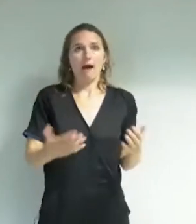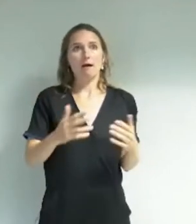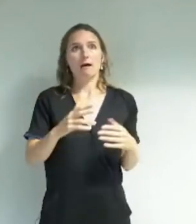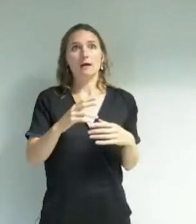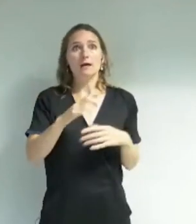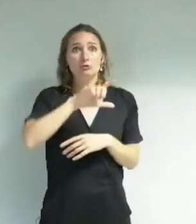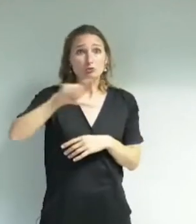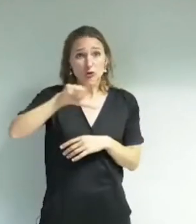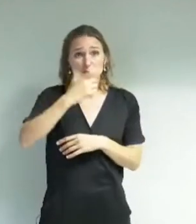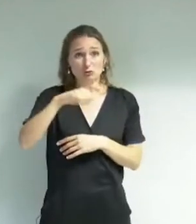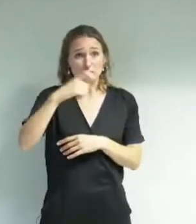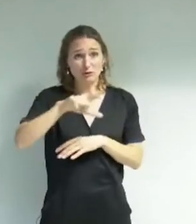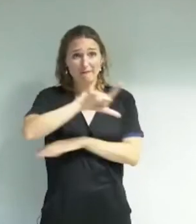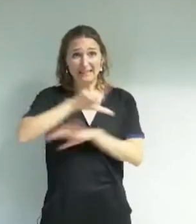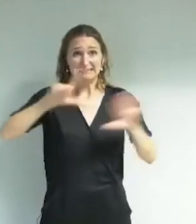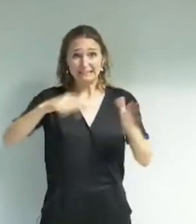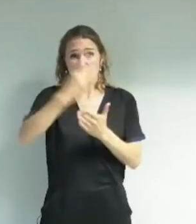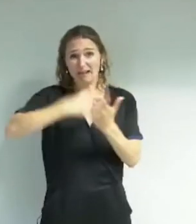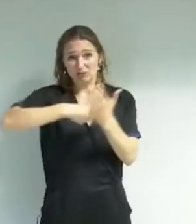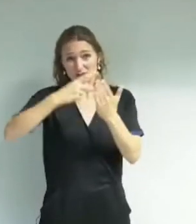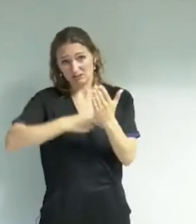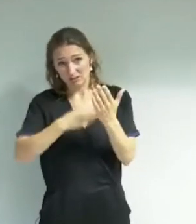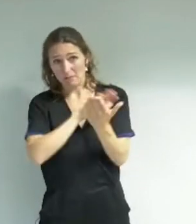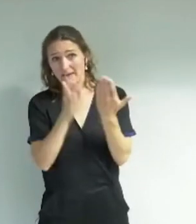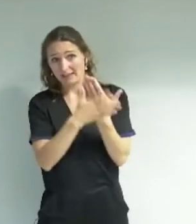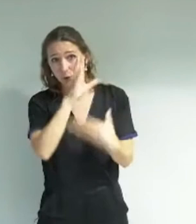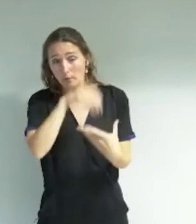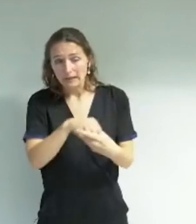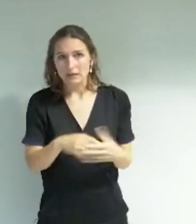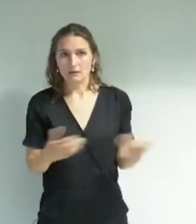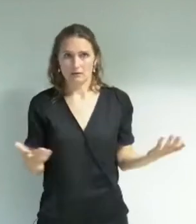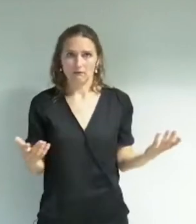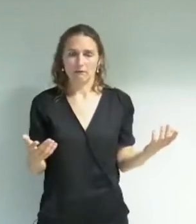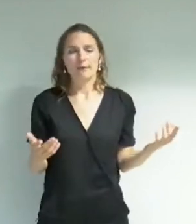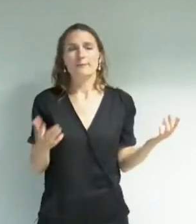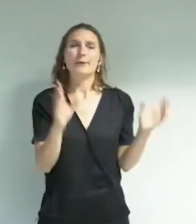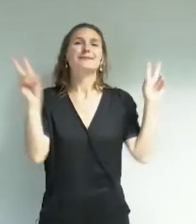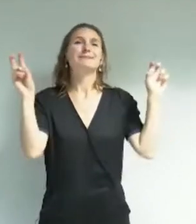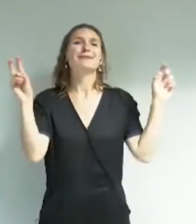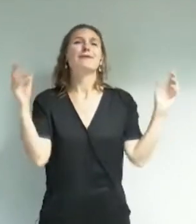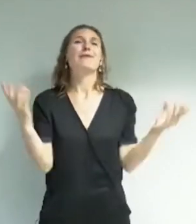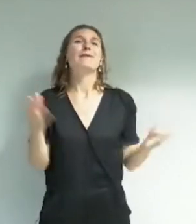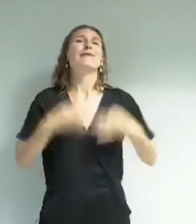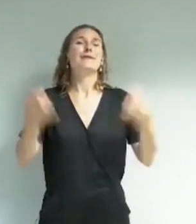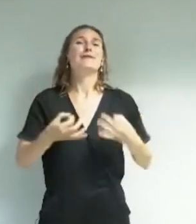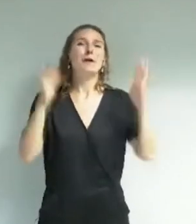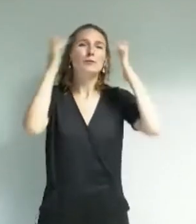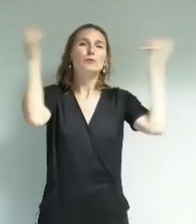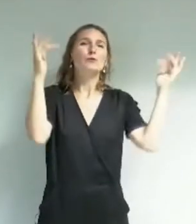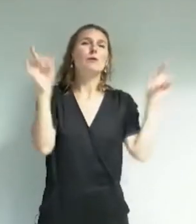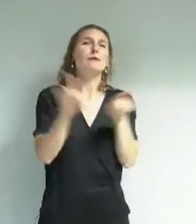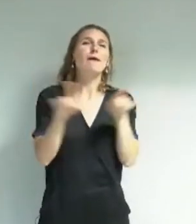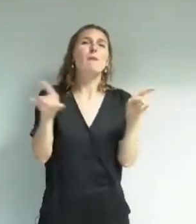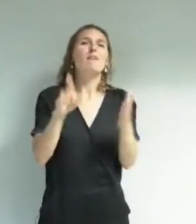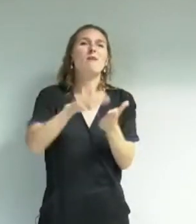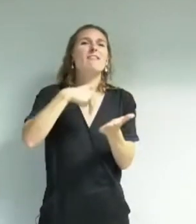annexes. On pourrait paraphraser le dicton populaire. La culture, c'est comme la confiture. Moins on en a, plus on l'étale. Et vous,